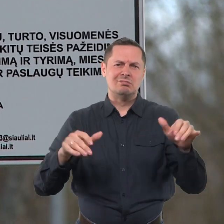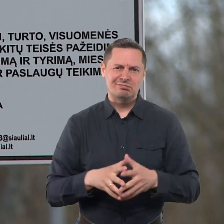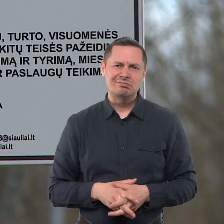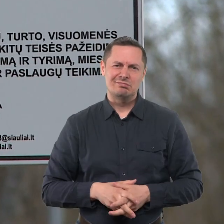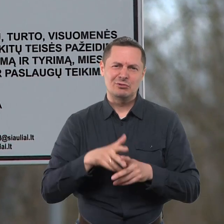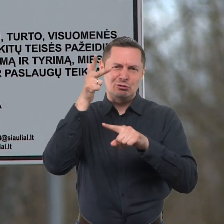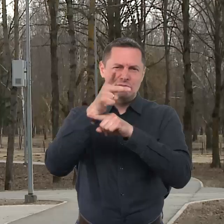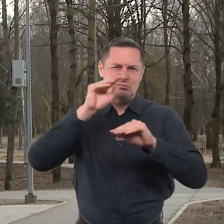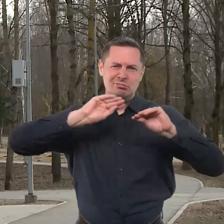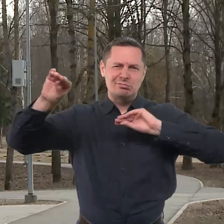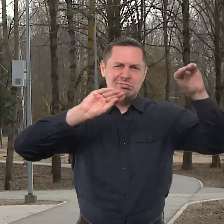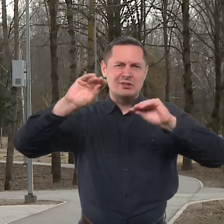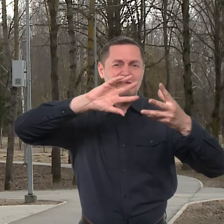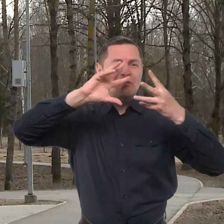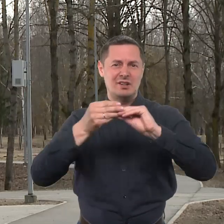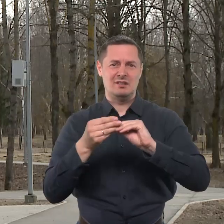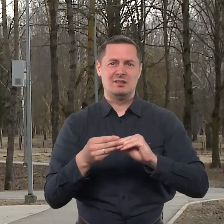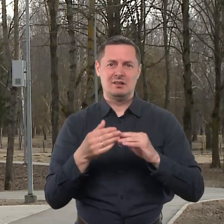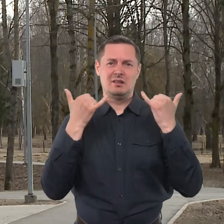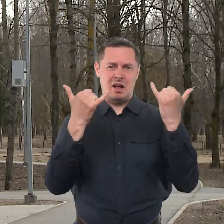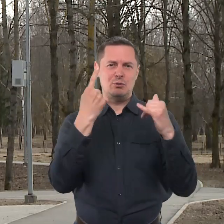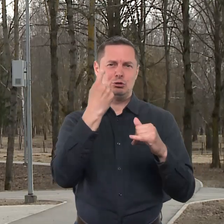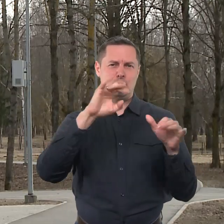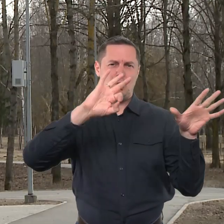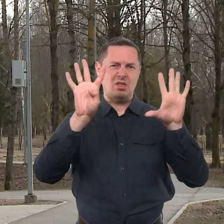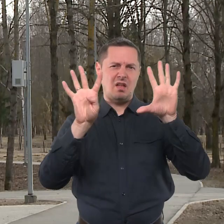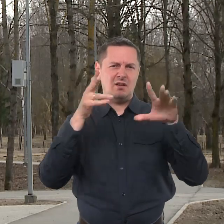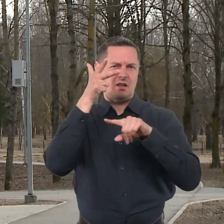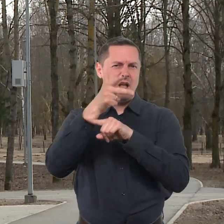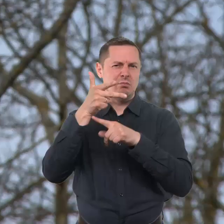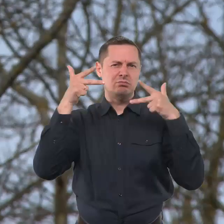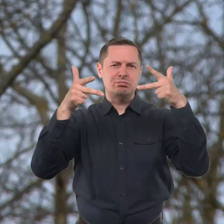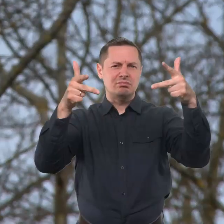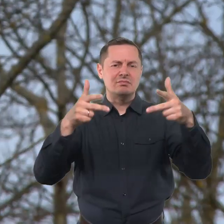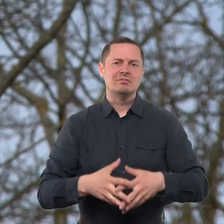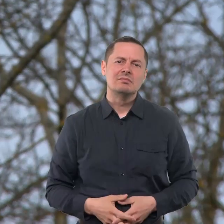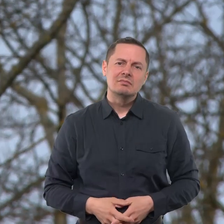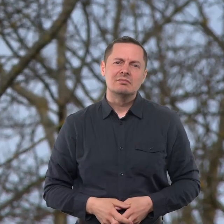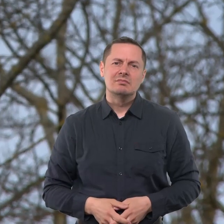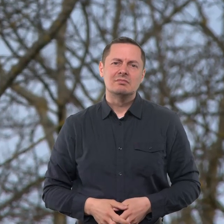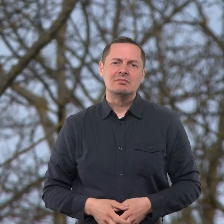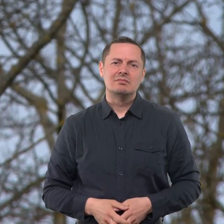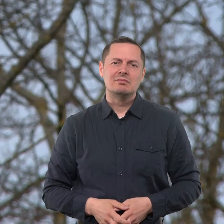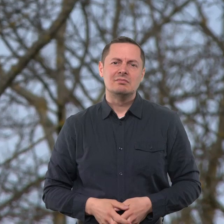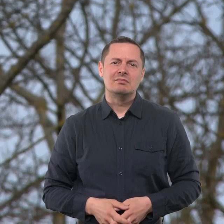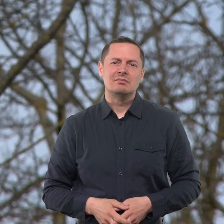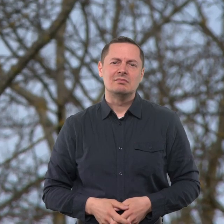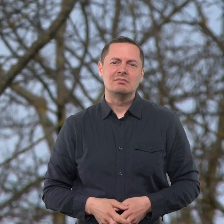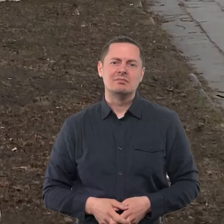vaizdo stebėjimo kamerų. Iš viso Šiauliuose šiuo metu veikia net 109 vaizdo stebėjimo kameros.